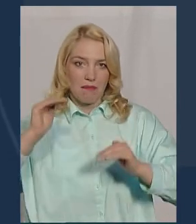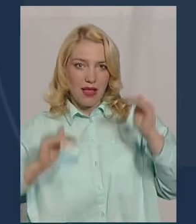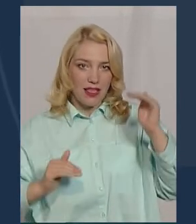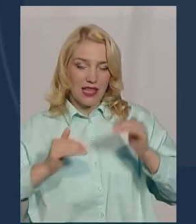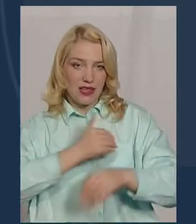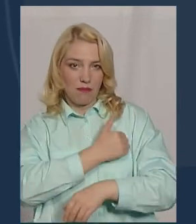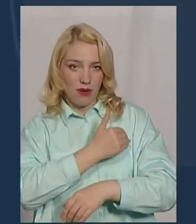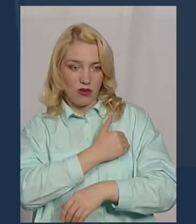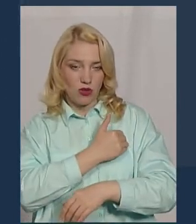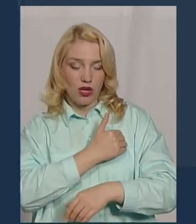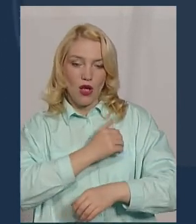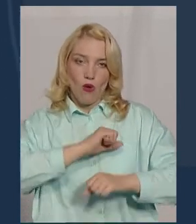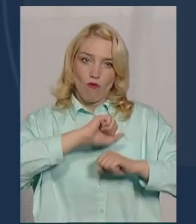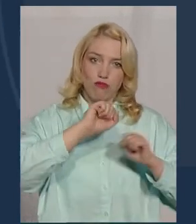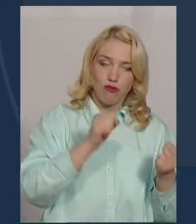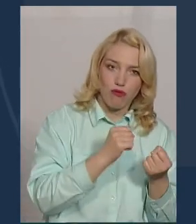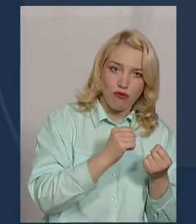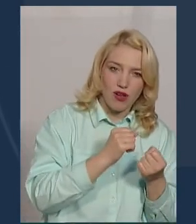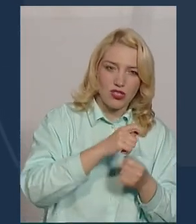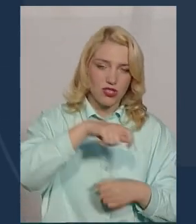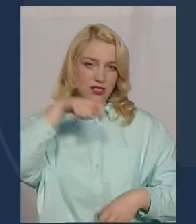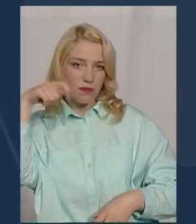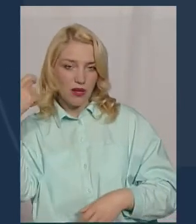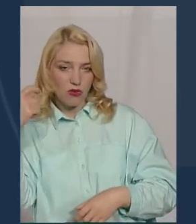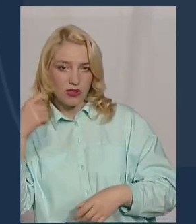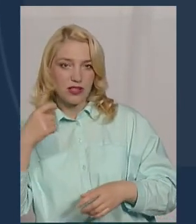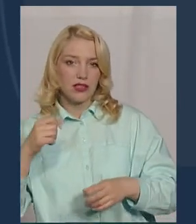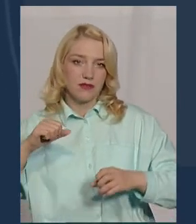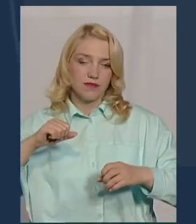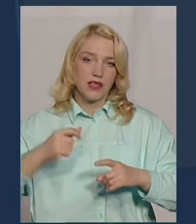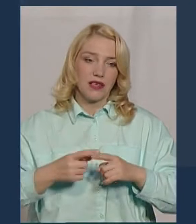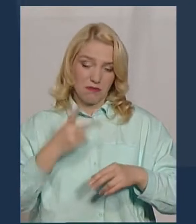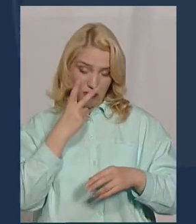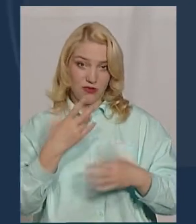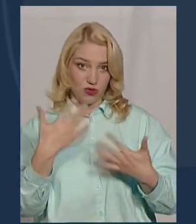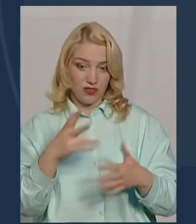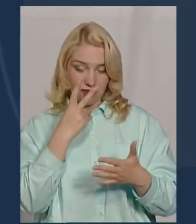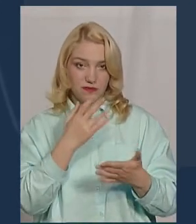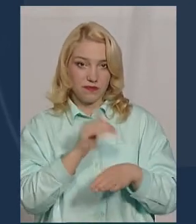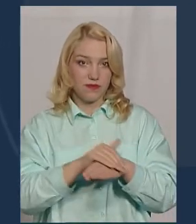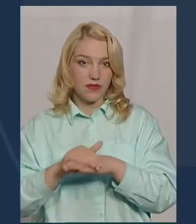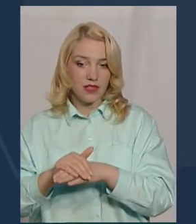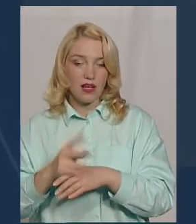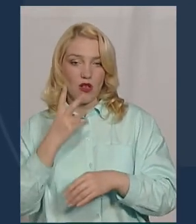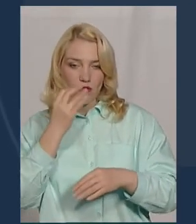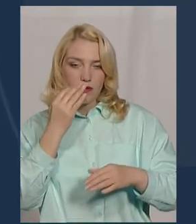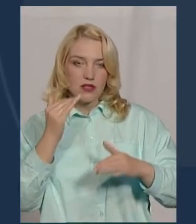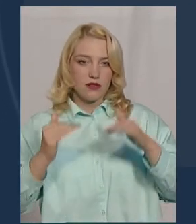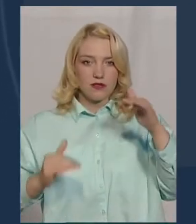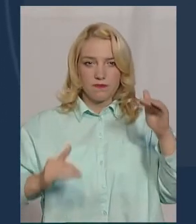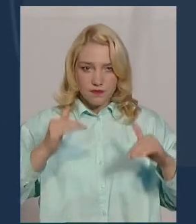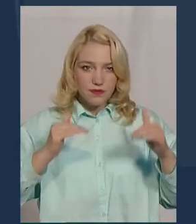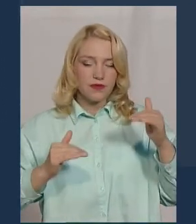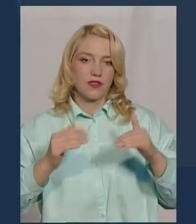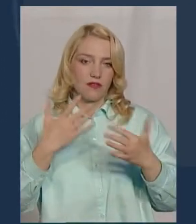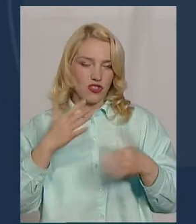від поклопних до прохолодних. Далі ці зміни зараз ми все вже бачимо. Хоча не такі відкріни, але все-таки зміни